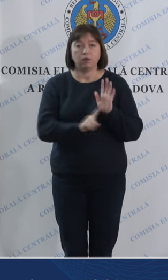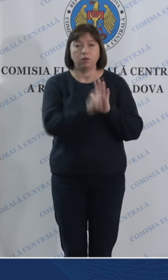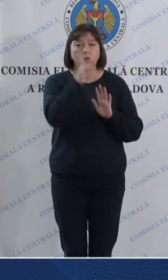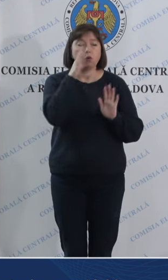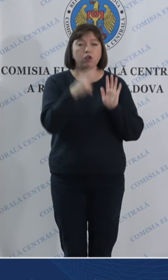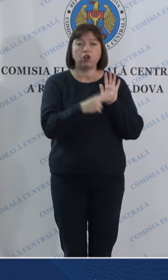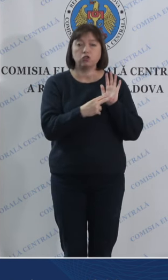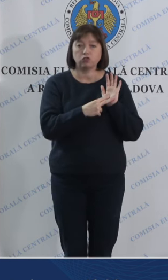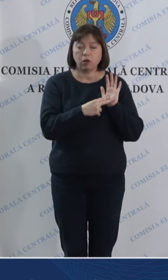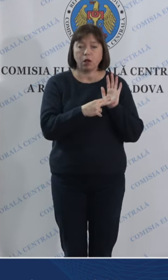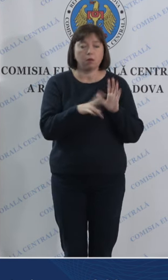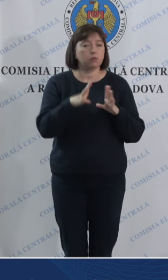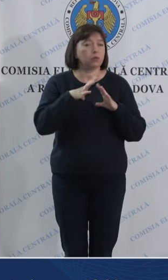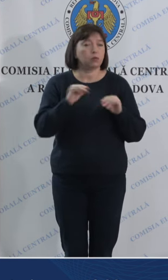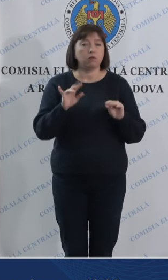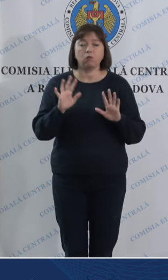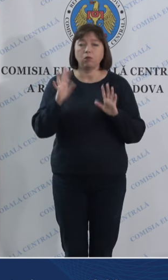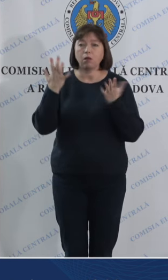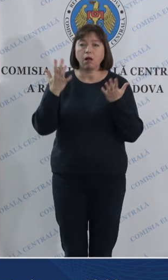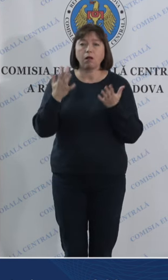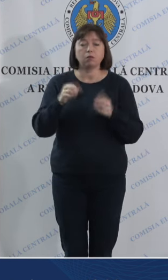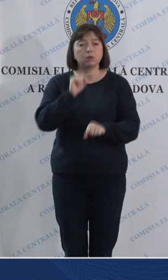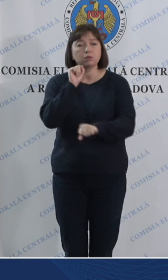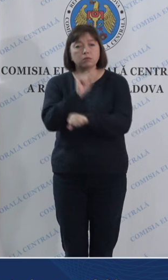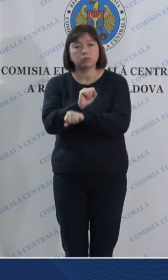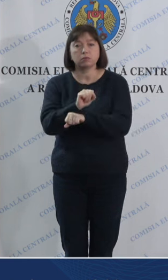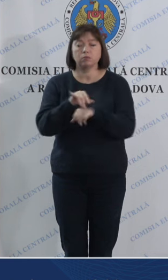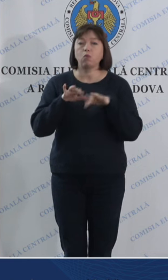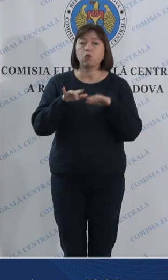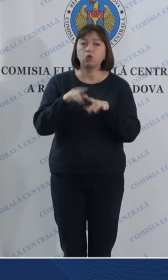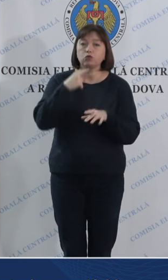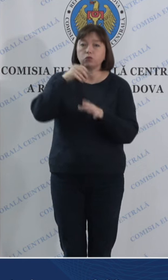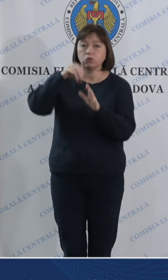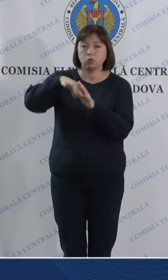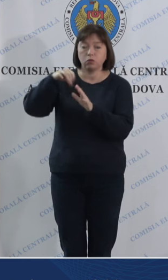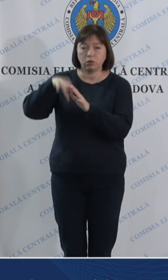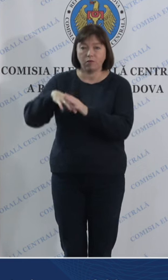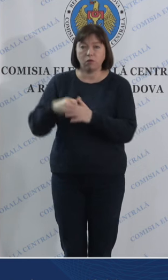șapte nu am avut cazuri de suspendare a procesului de vot